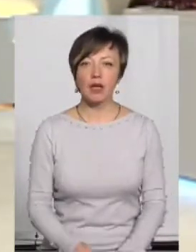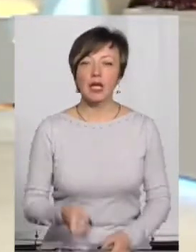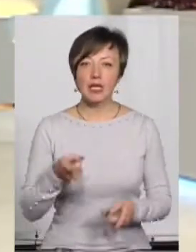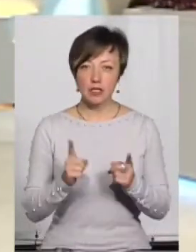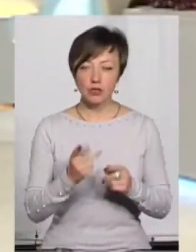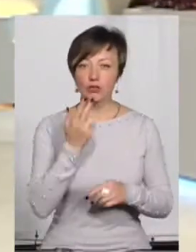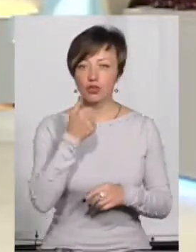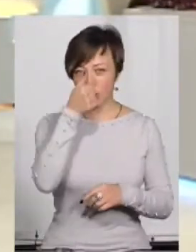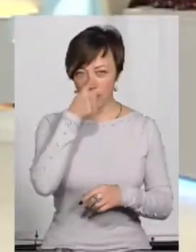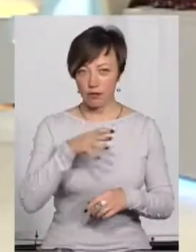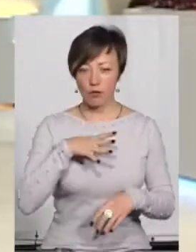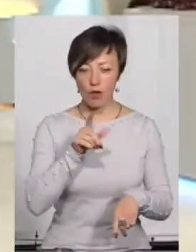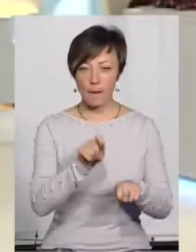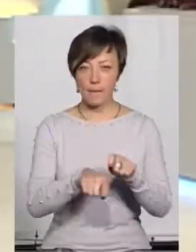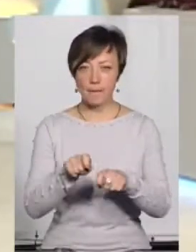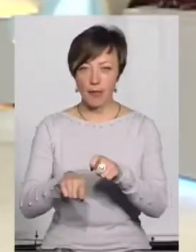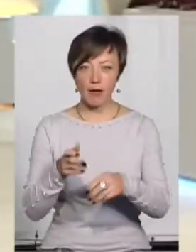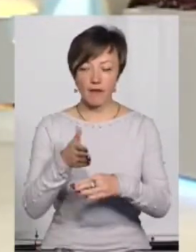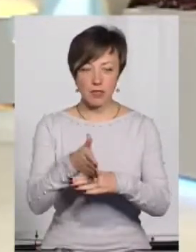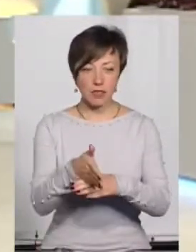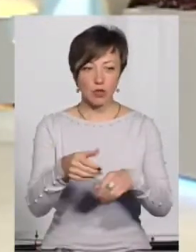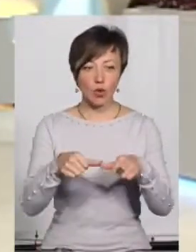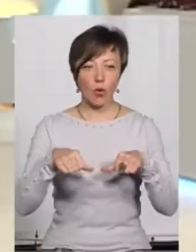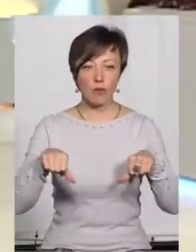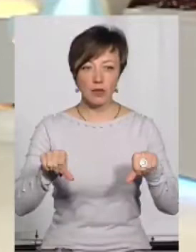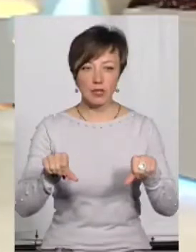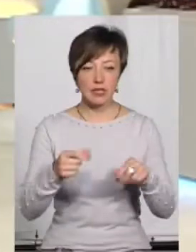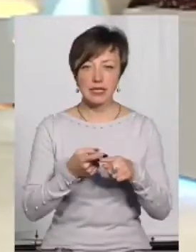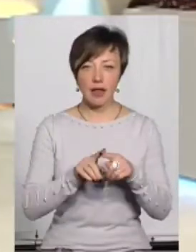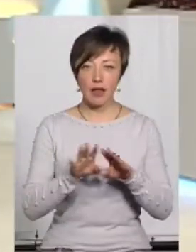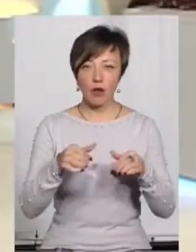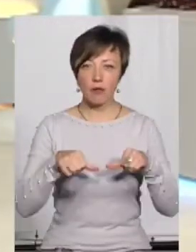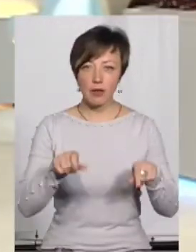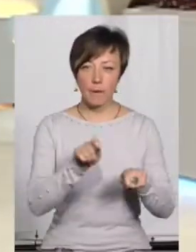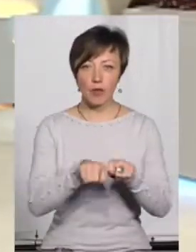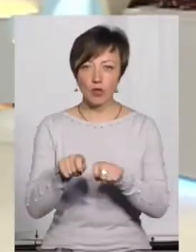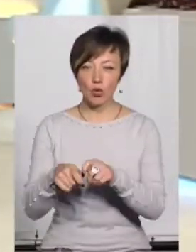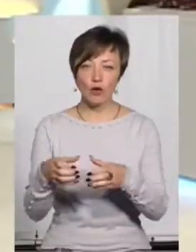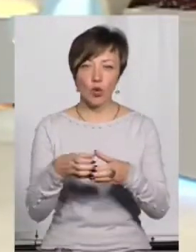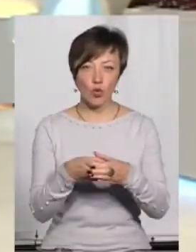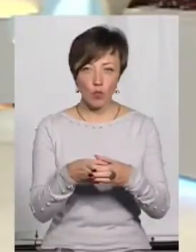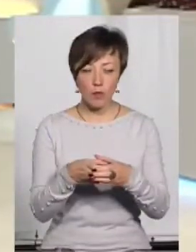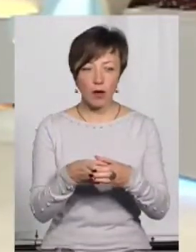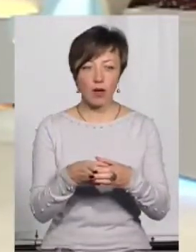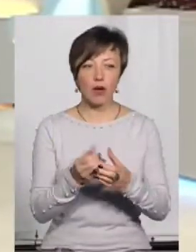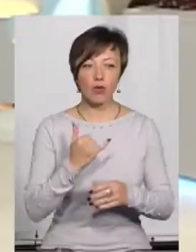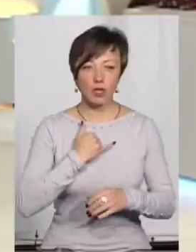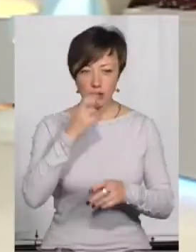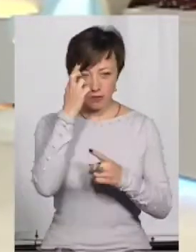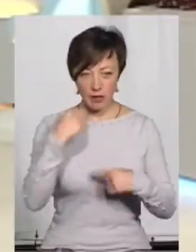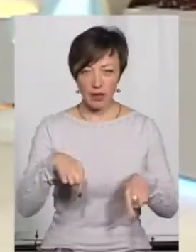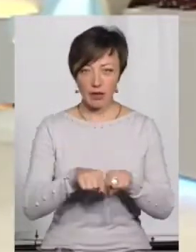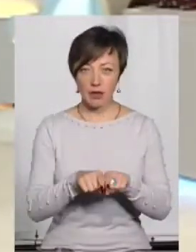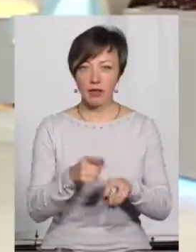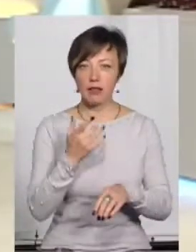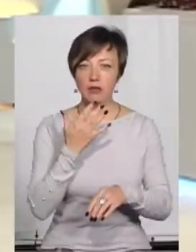в червні було здійснено моніторинговий візит комісію, як ви кажете, але це не комісія, це моніторингова група, тому що в нас в країні діє